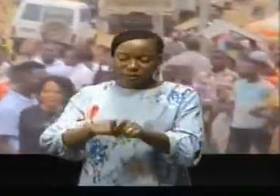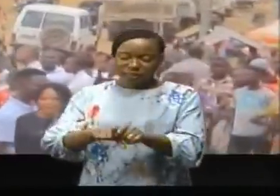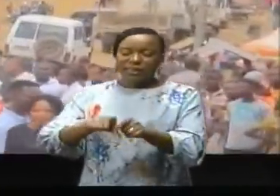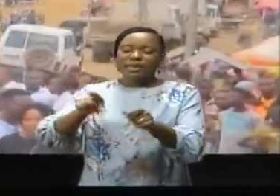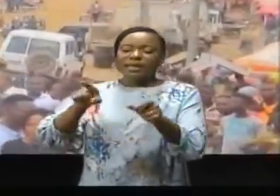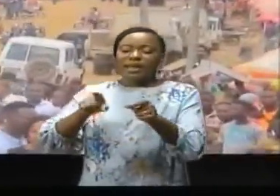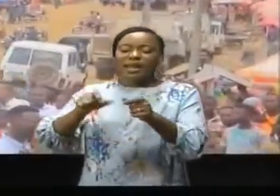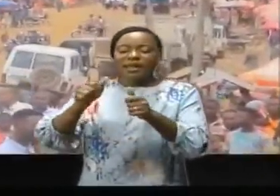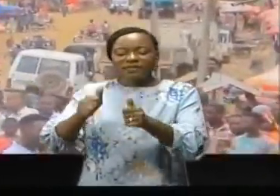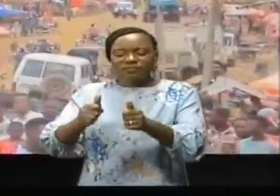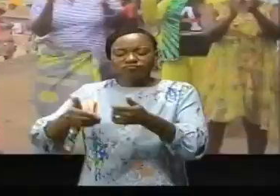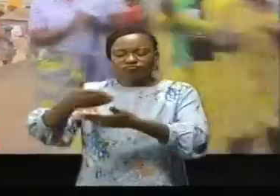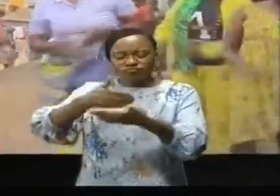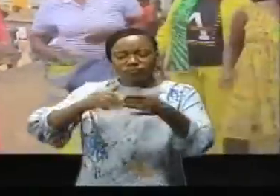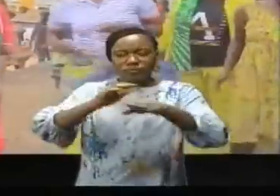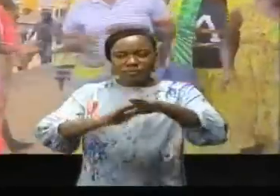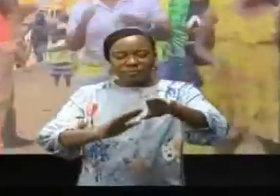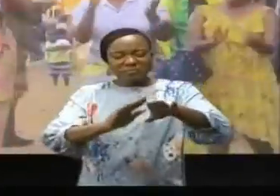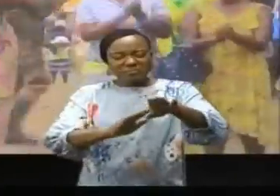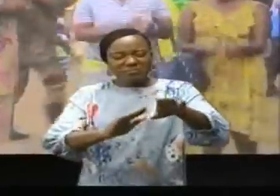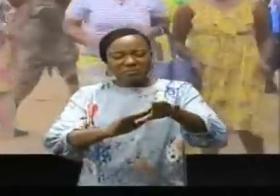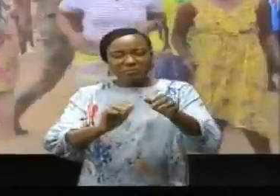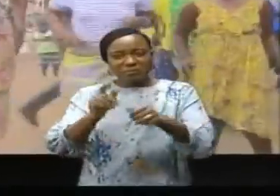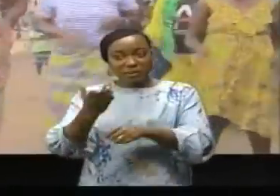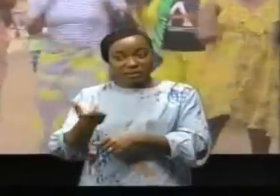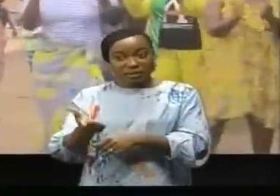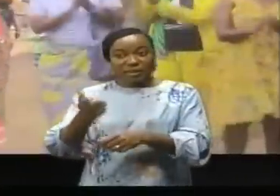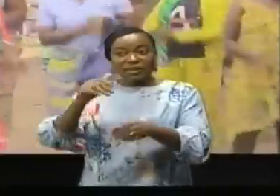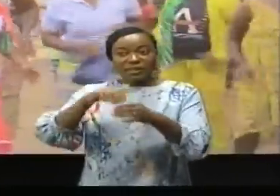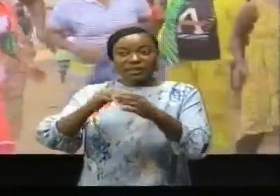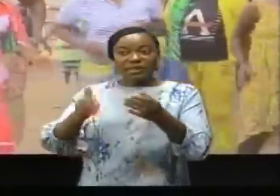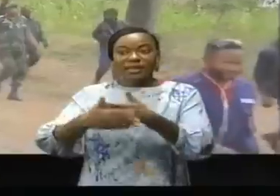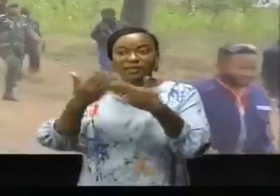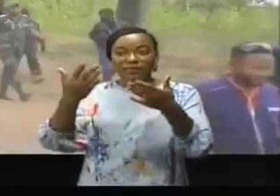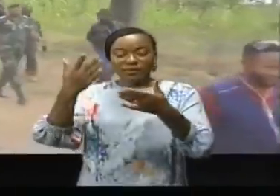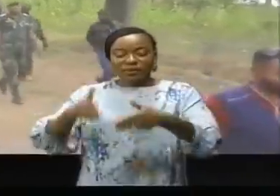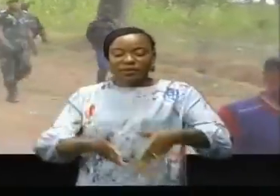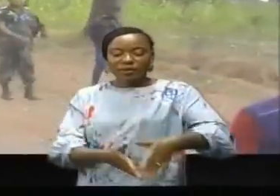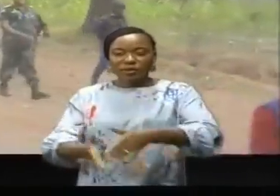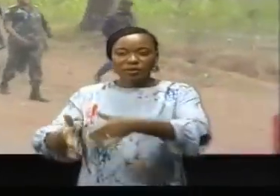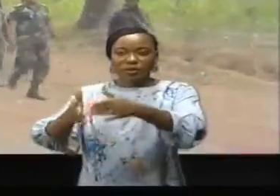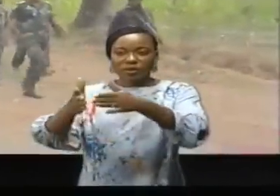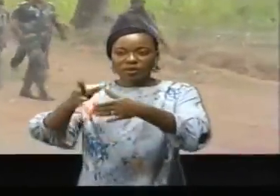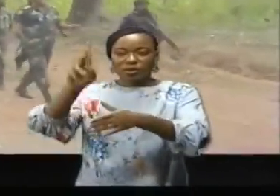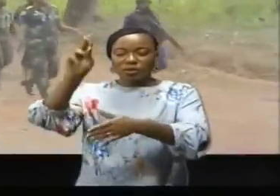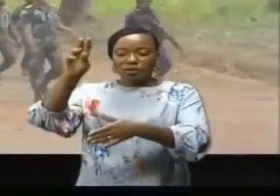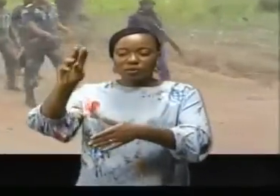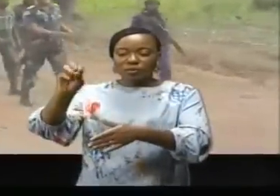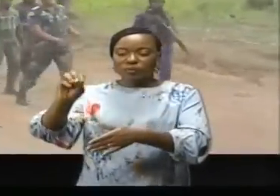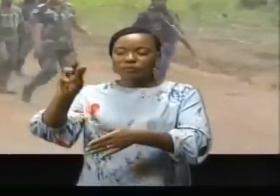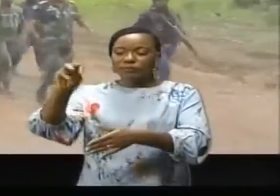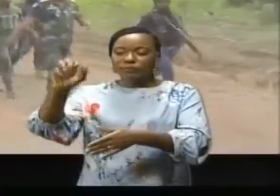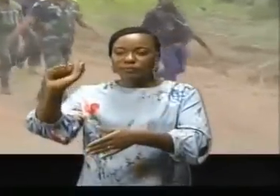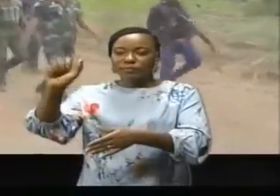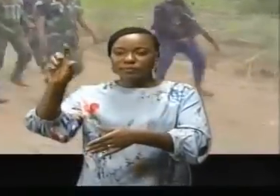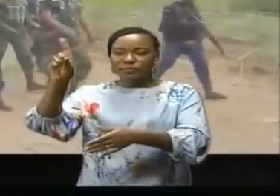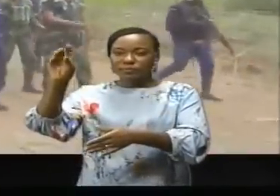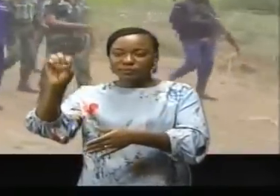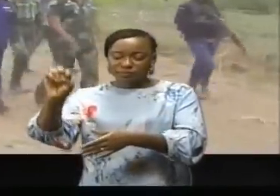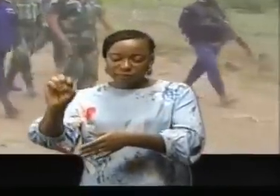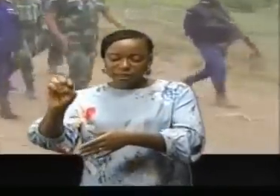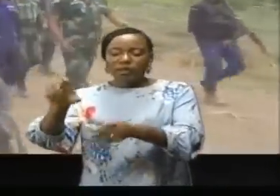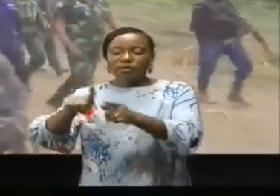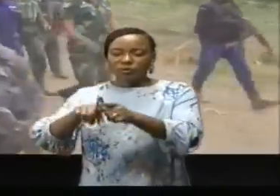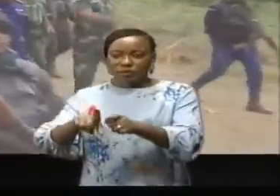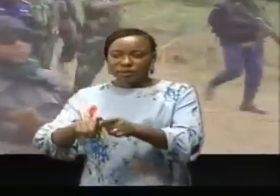la vie reprend progressivement son cours normal dans les villages longeant l'accès routier. Commandant Mambassa de la RN4, les